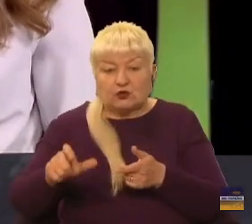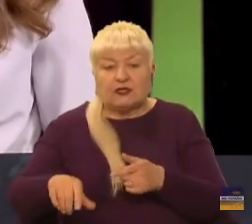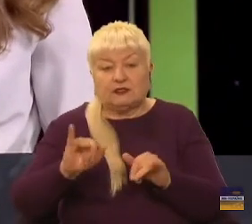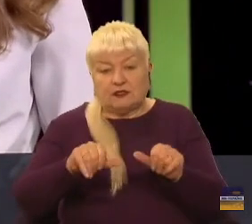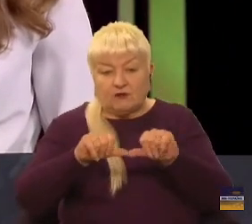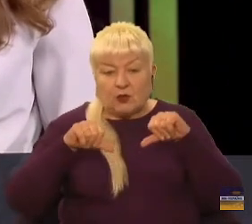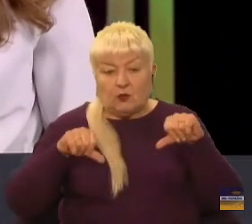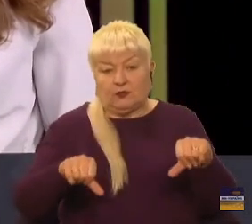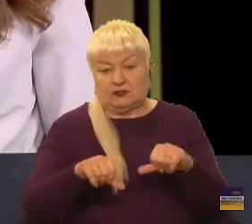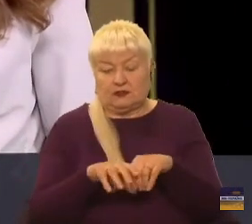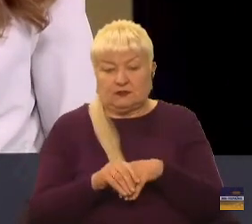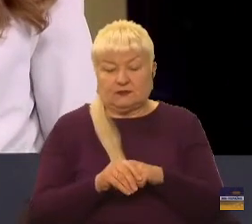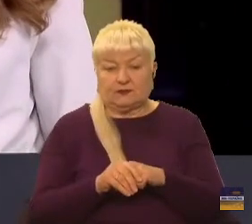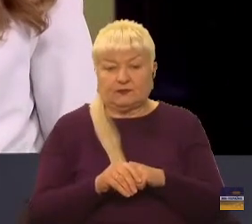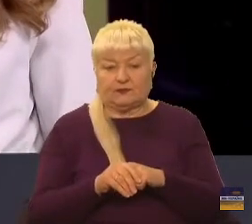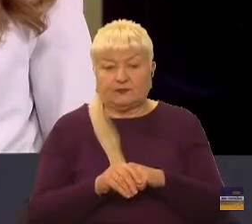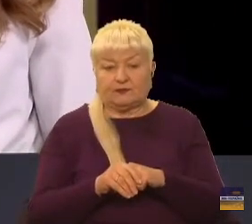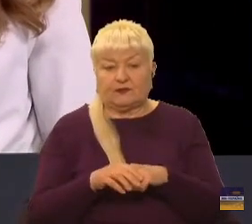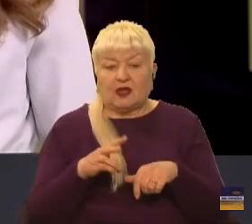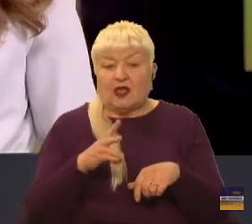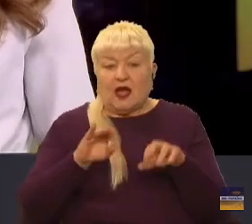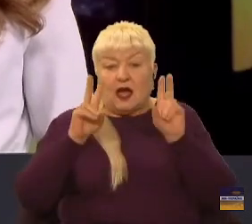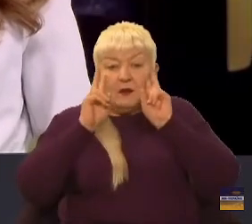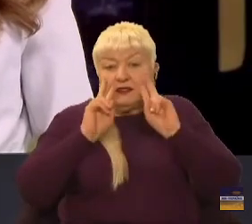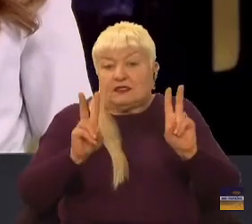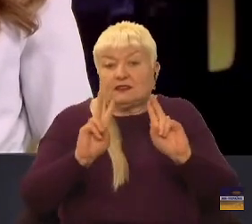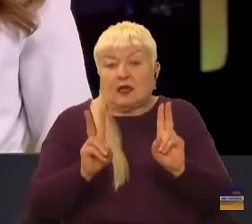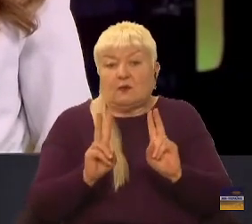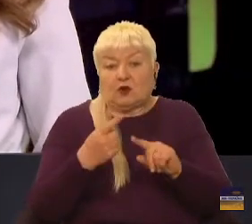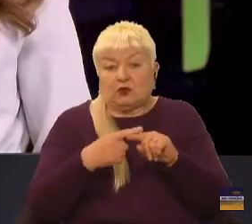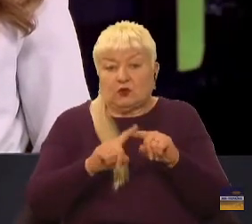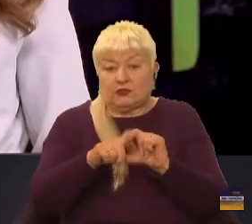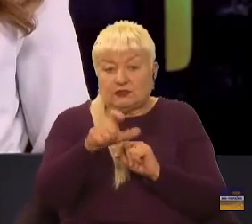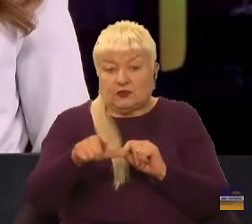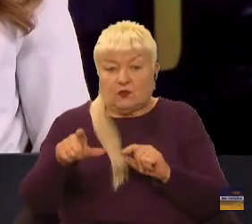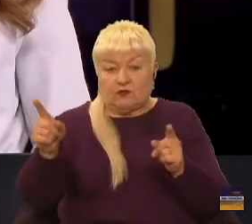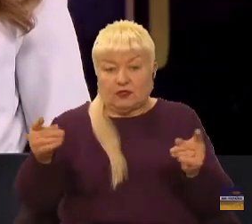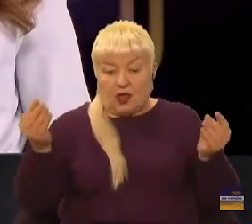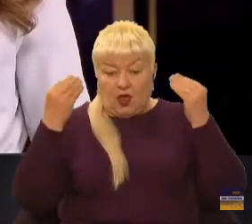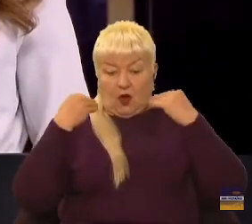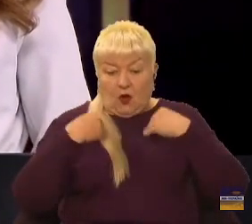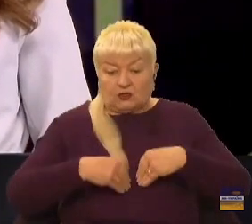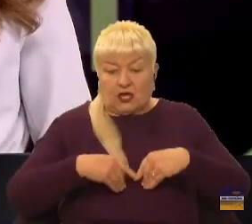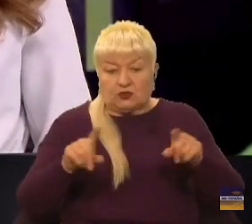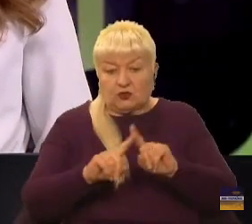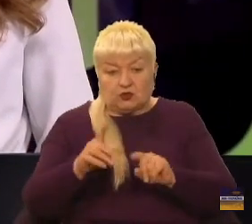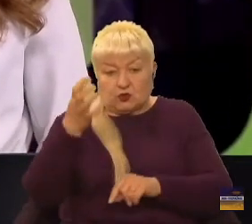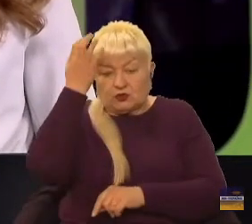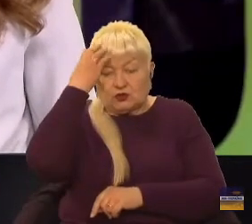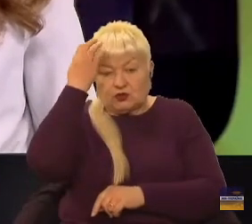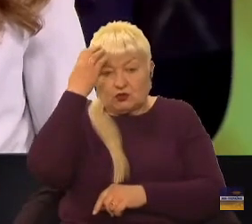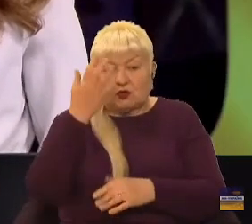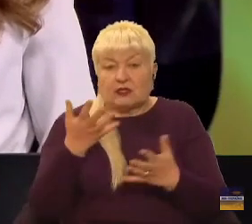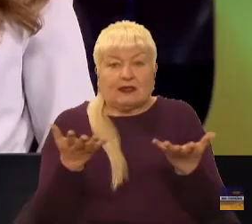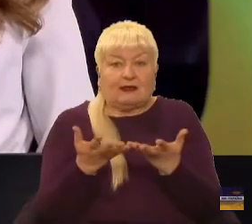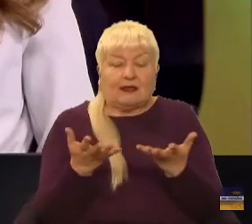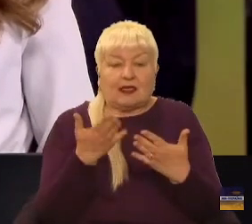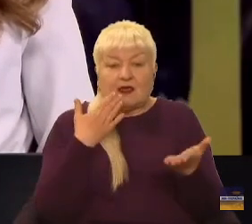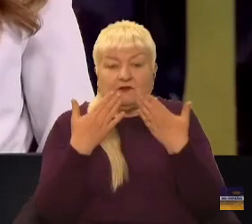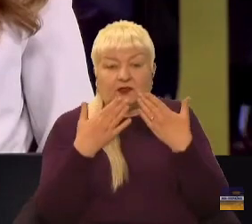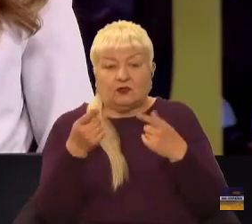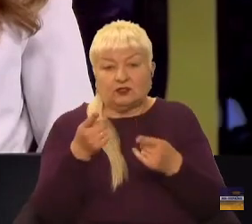зокрема? А ми не знаємо, хто ці люди. Вони вдягнуті в чорне. Яке відношення вони до